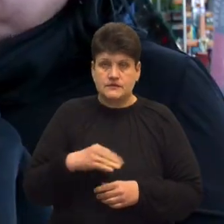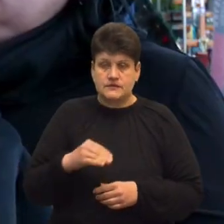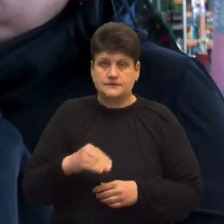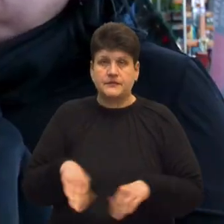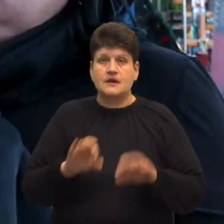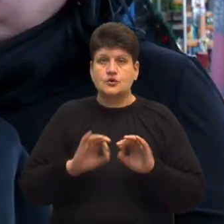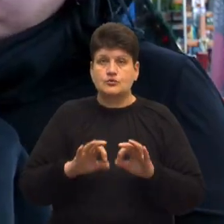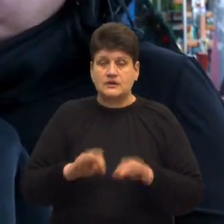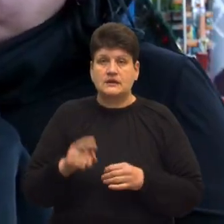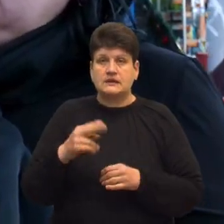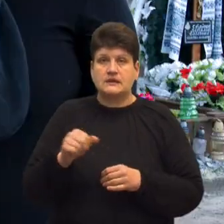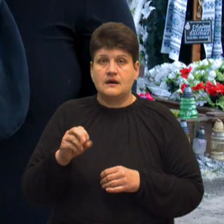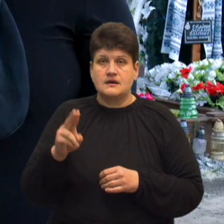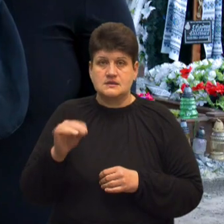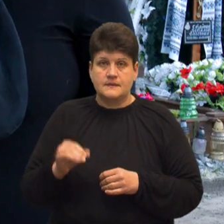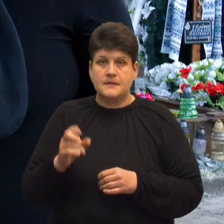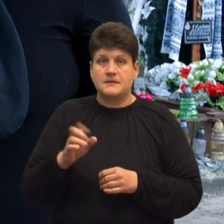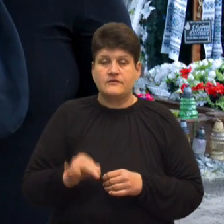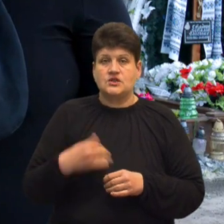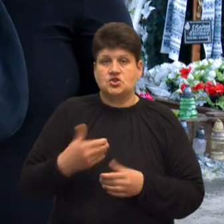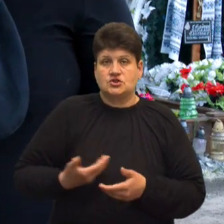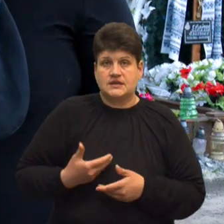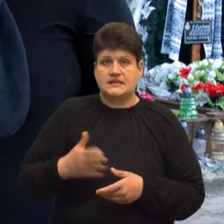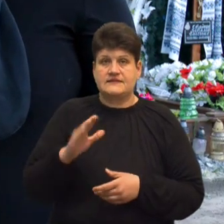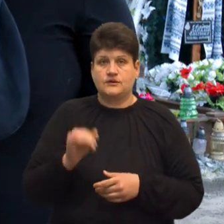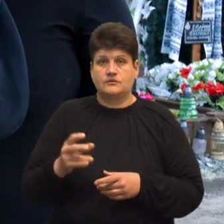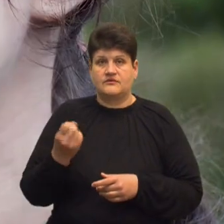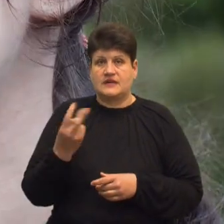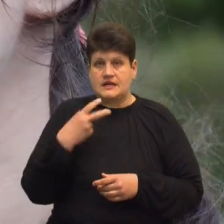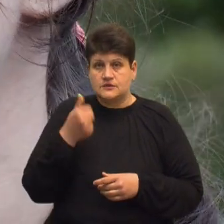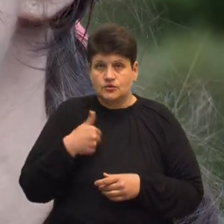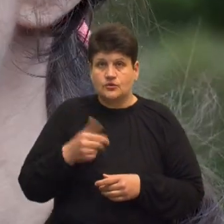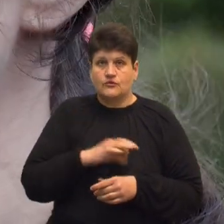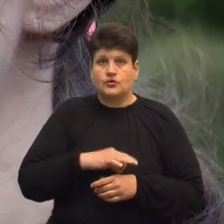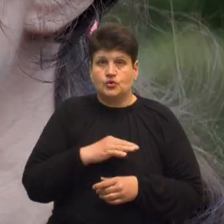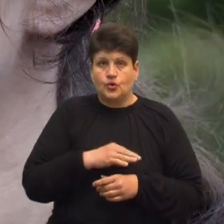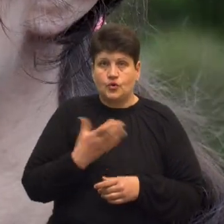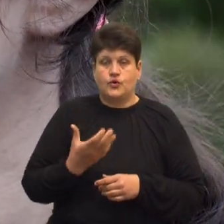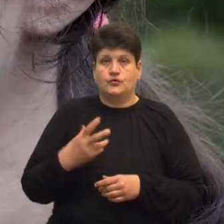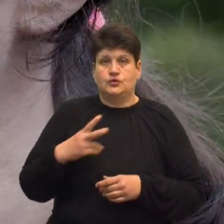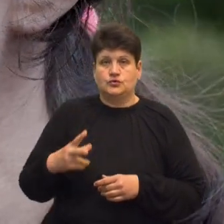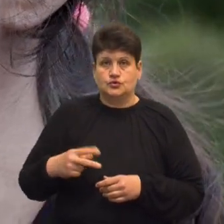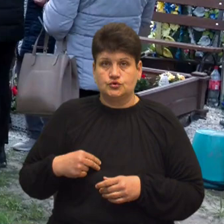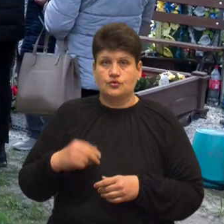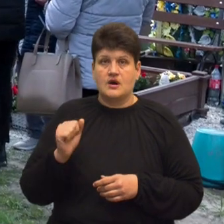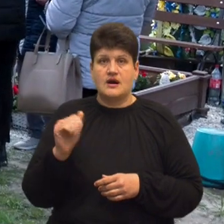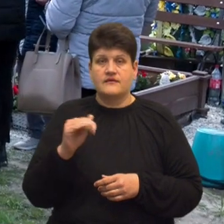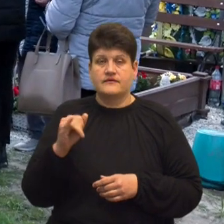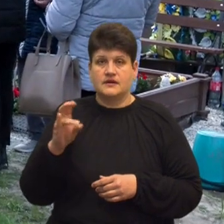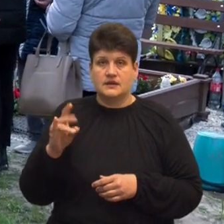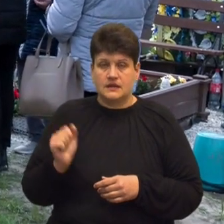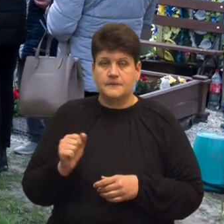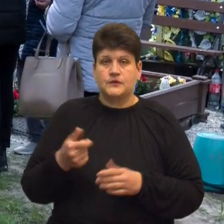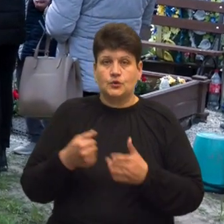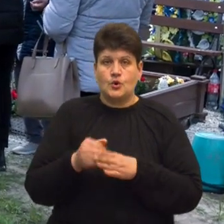розповіла Дация Бельмаданій, разом з Віктором вони прожили 12 років. Виховували дочку Дации 13-річну Афіну. За словами жінки, до